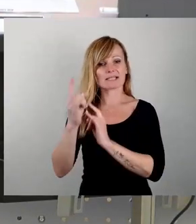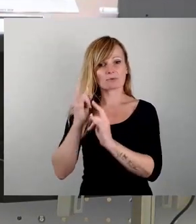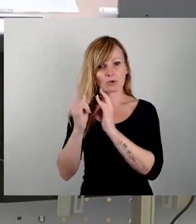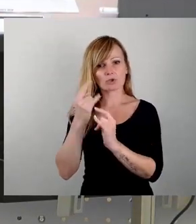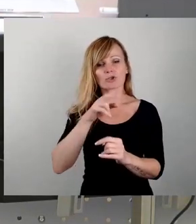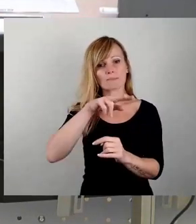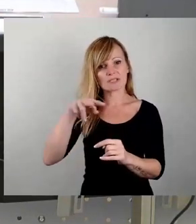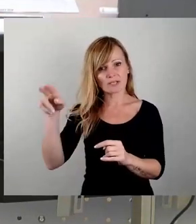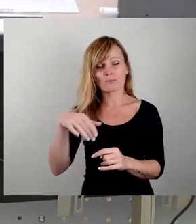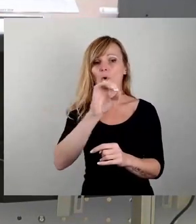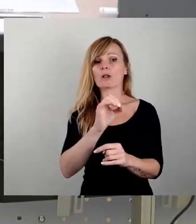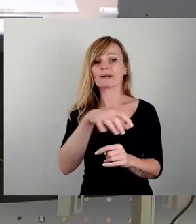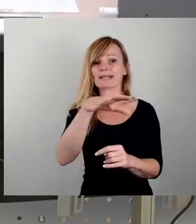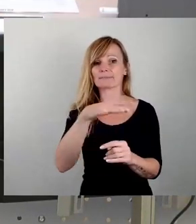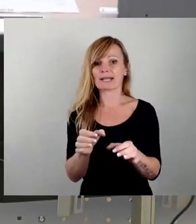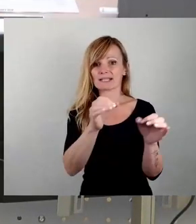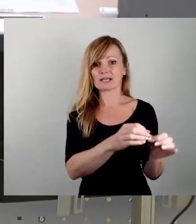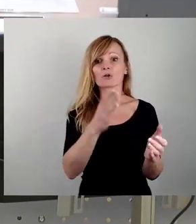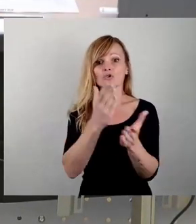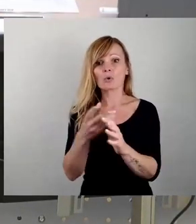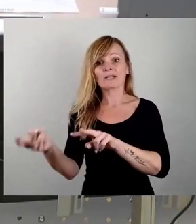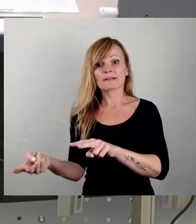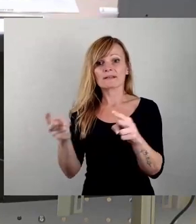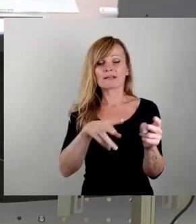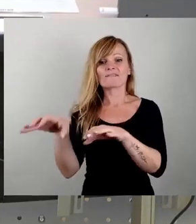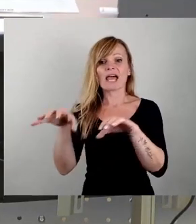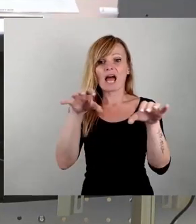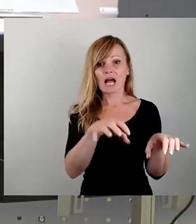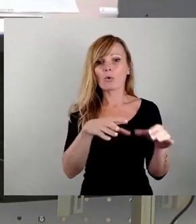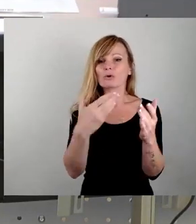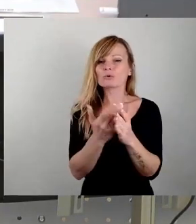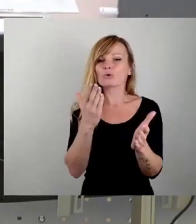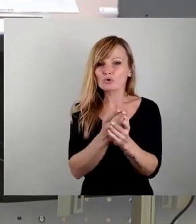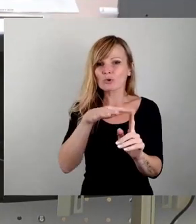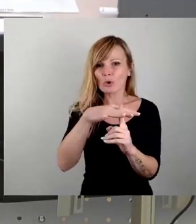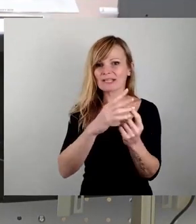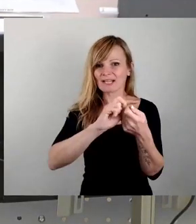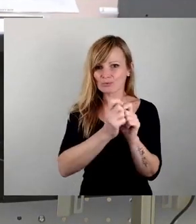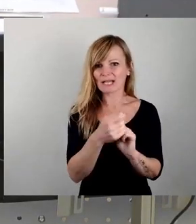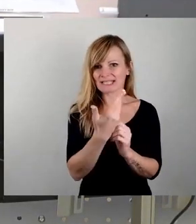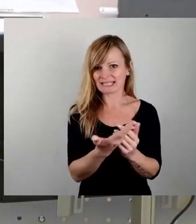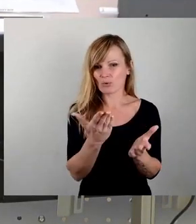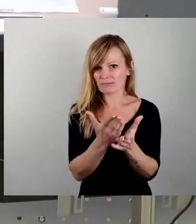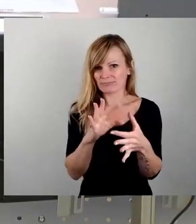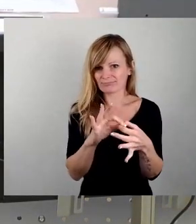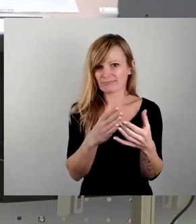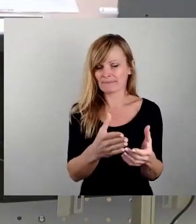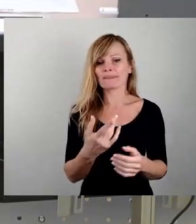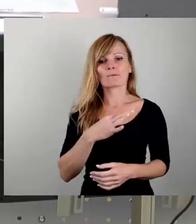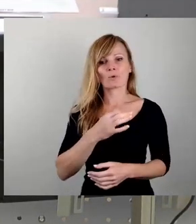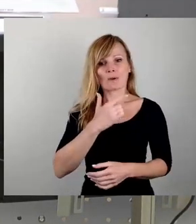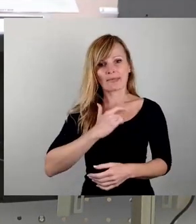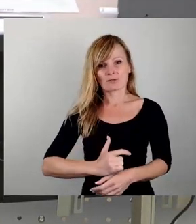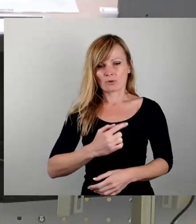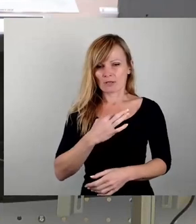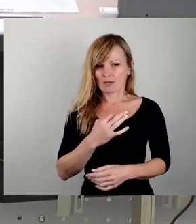umgesetzt. Also im Grunde schon durch die Verlagerung war das eine Art Kontextualisierung. Für mich persönlich ebenso ein unbedingt